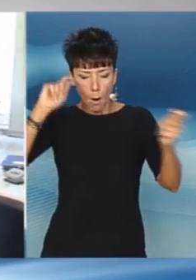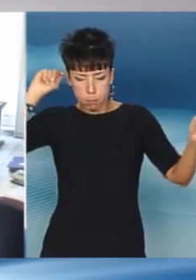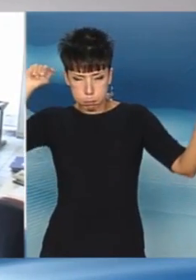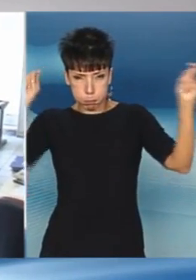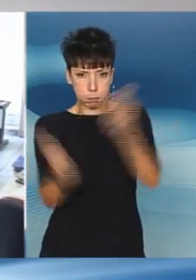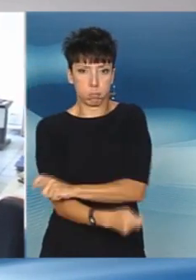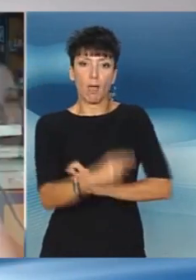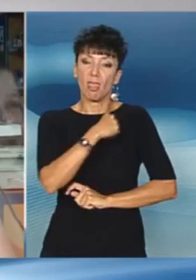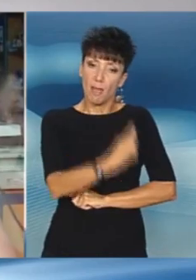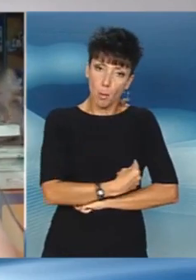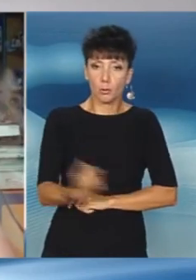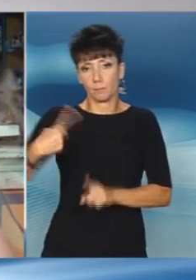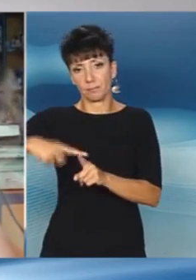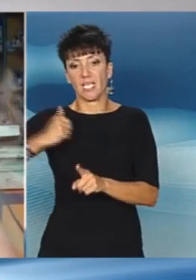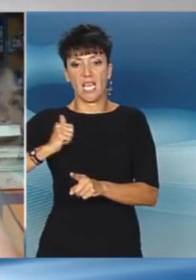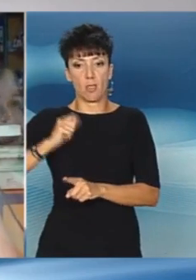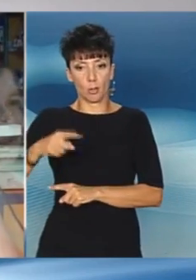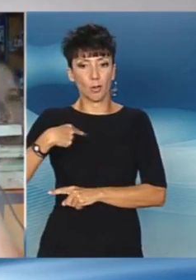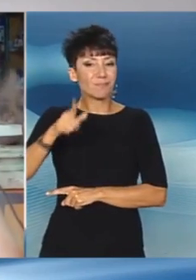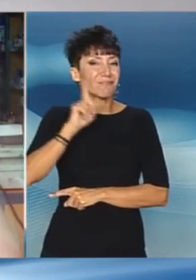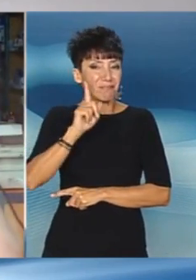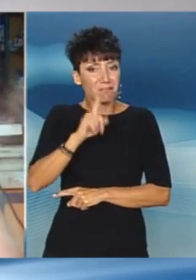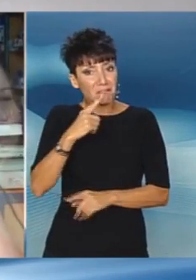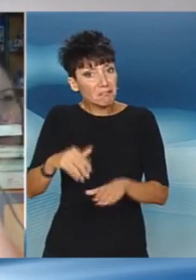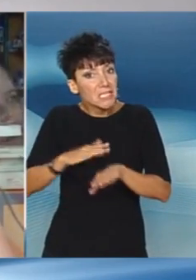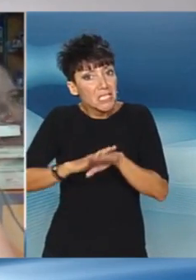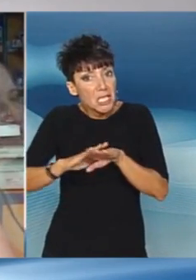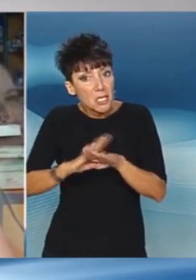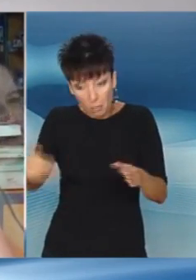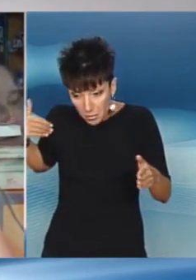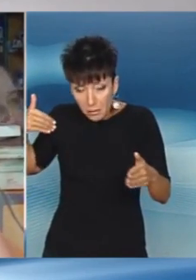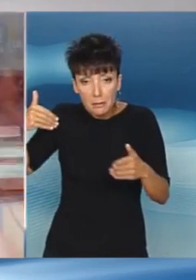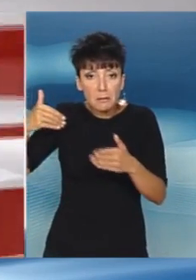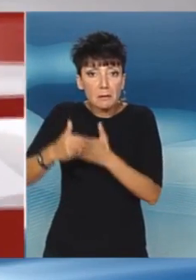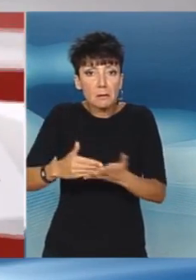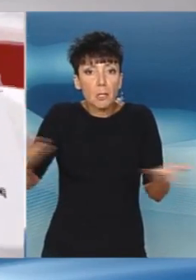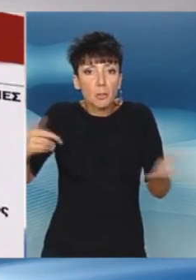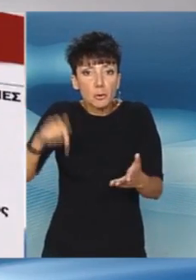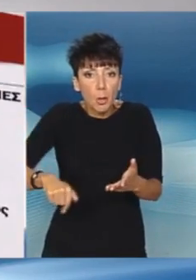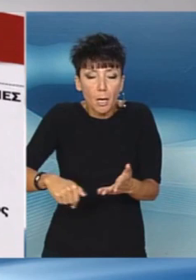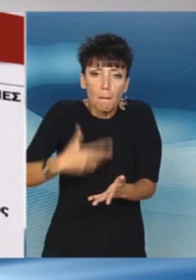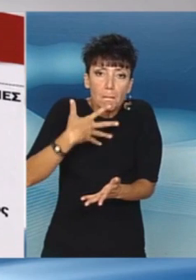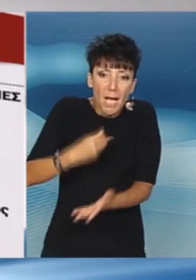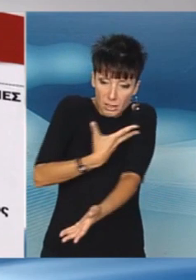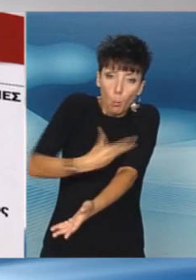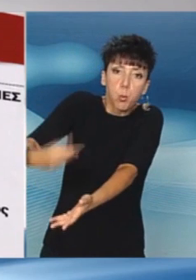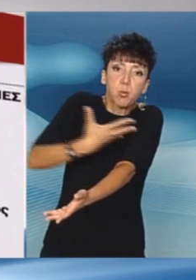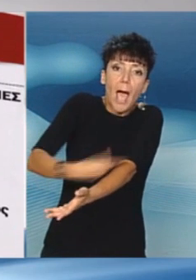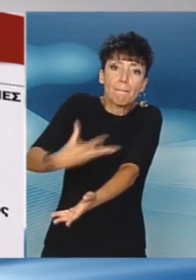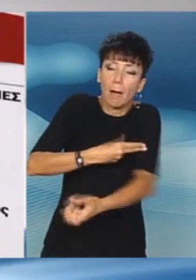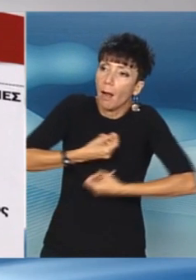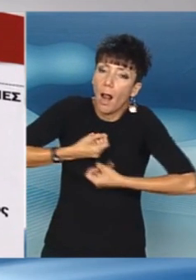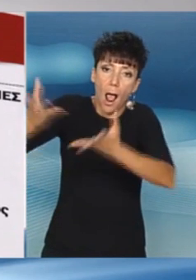δημόσιο και ιδιωτικό τομέα. Τόσα και τόσα κάναμε. Λίγο αίμα έμεινε ακόμη, ας το πάρουν και αυτό. Στο δημόσιο συμβασιούχοι θα μειώθουν